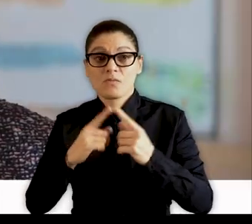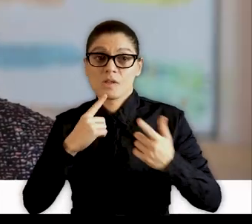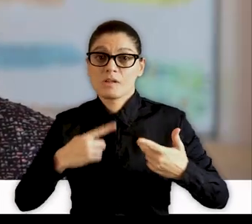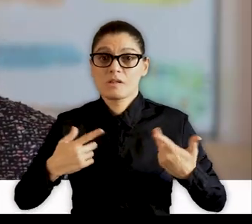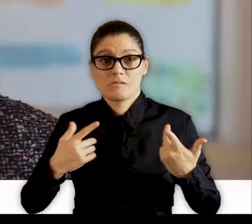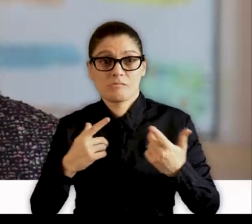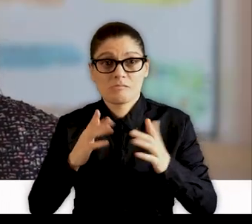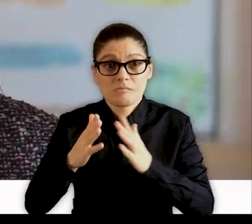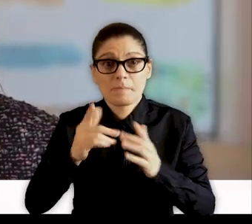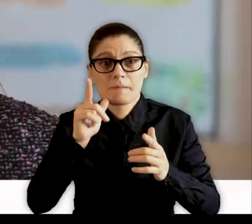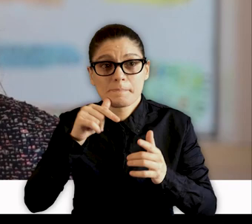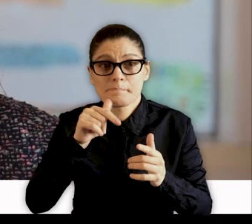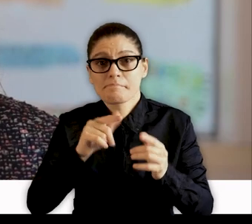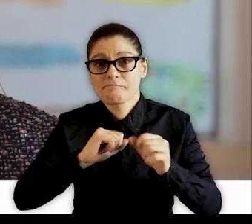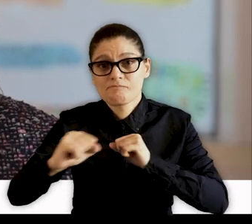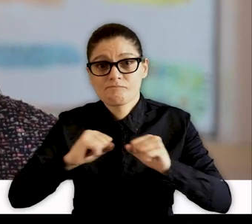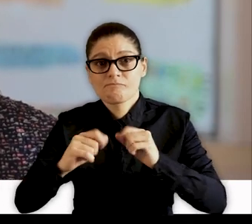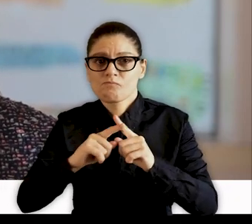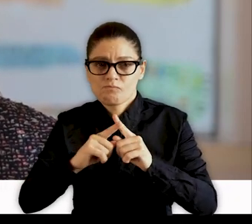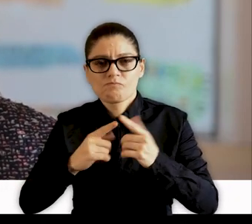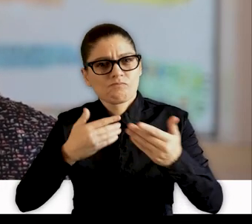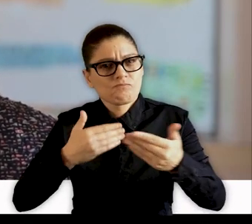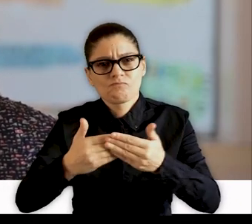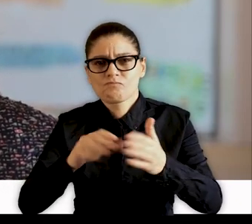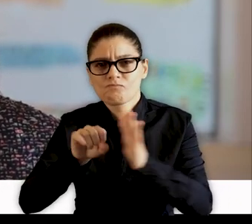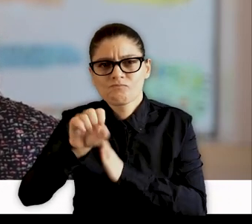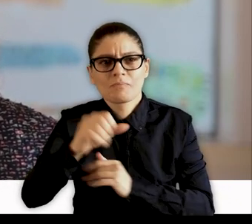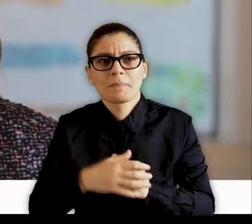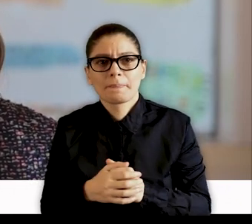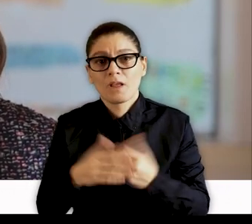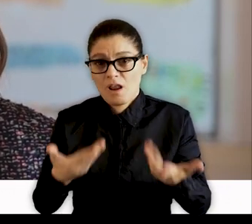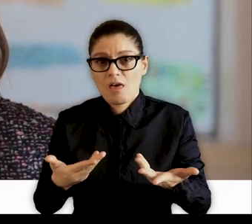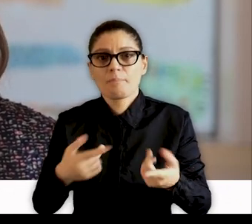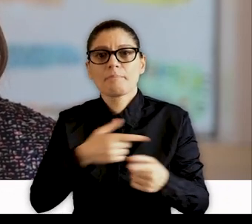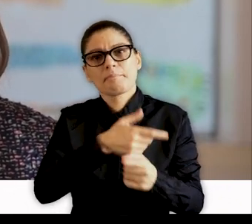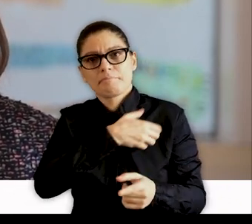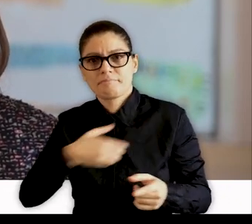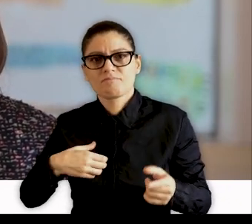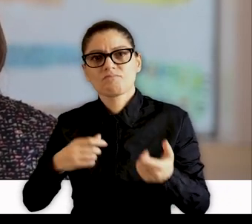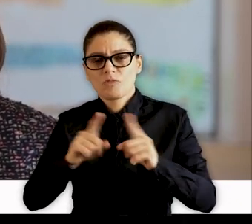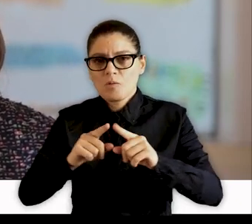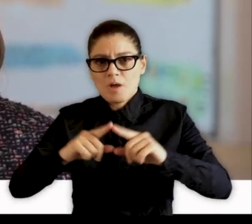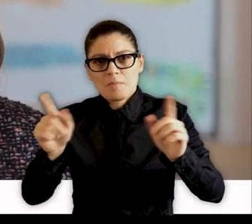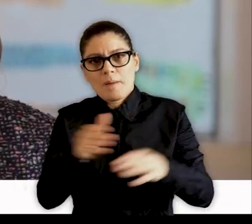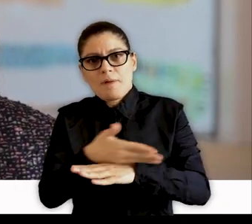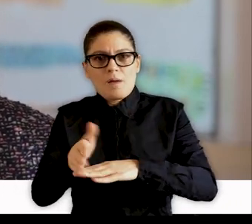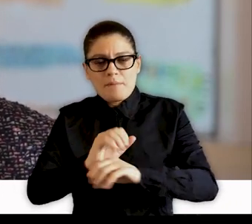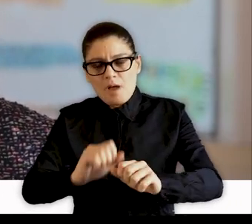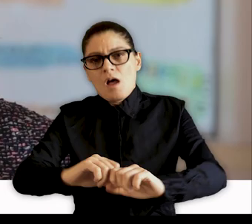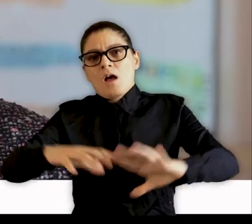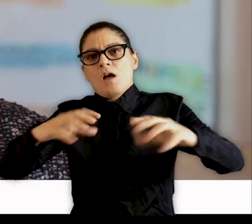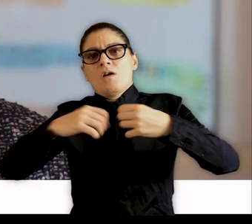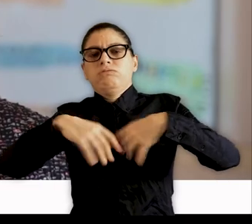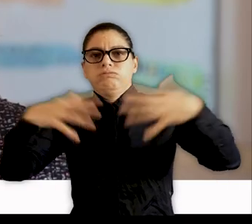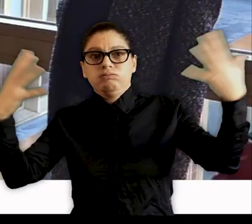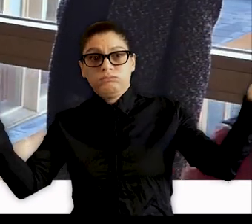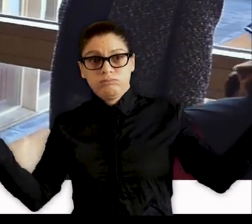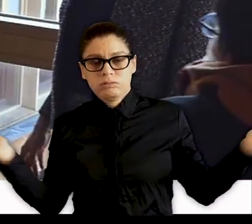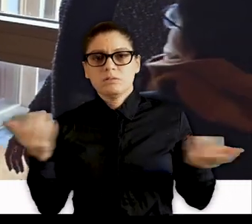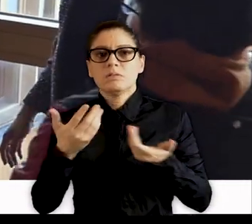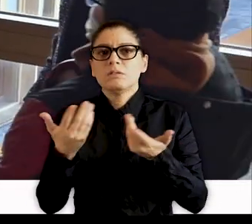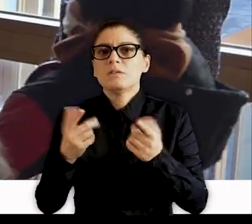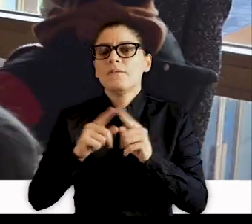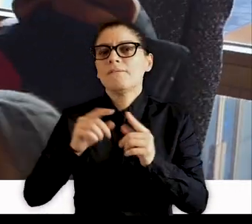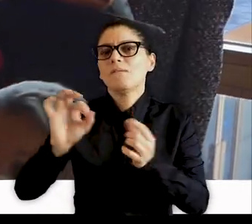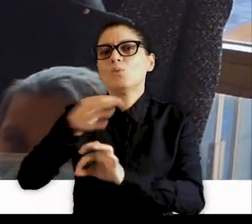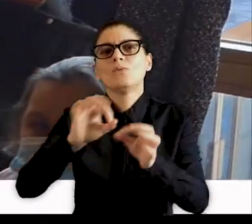En attendant, la municipalité prépare déjà la sortie du tunnel dans lequel ce virus nous a plongés. Le dernier conseil municipal de